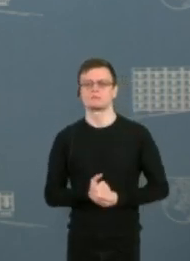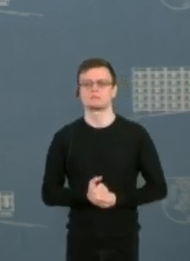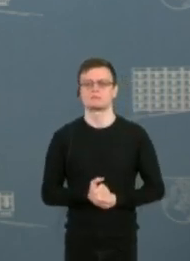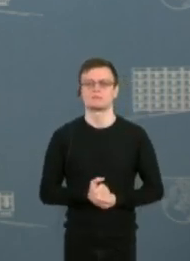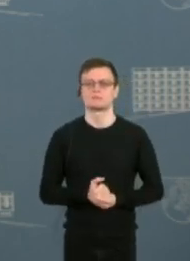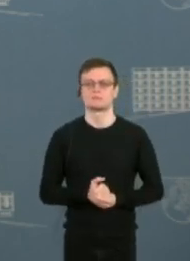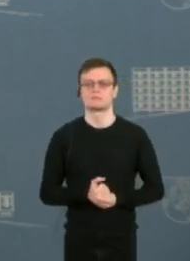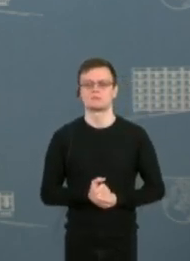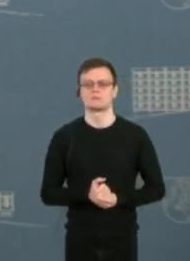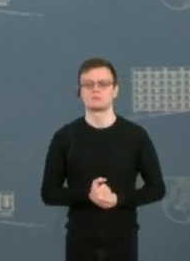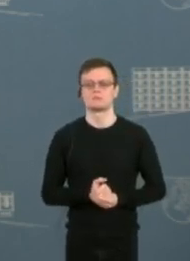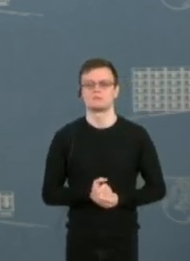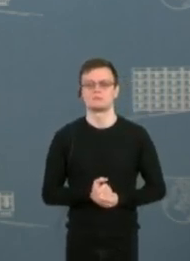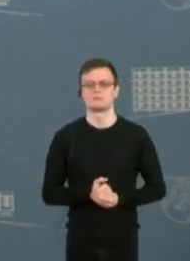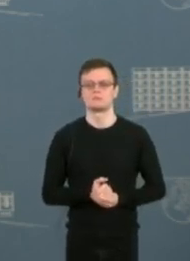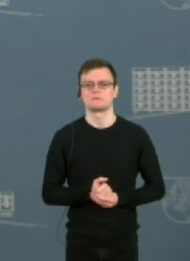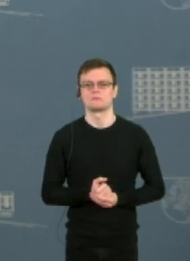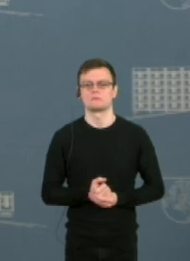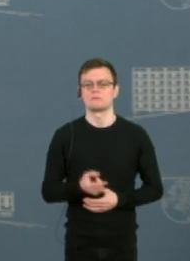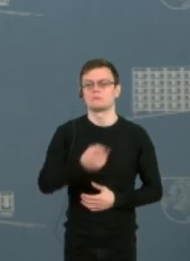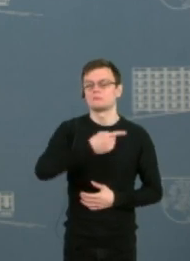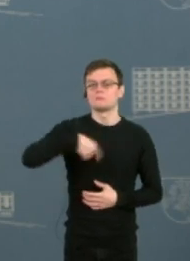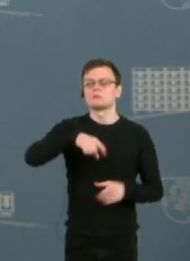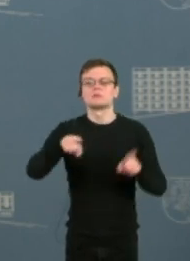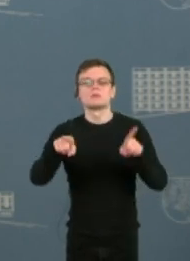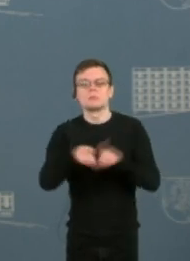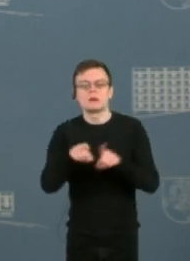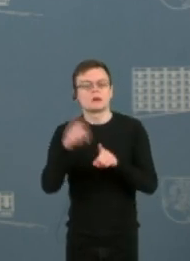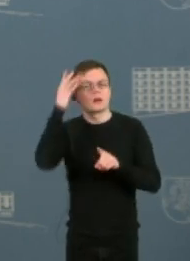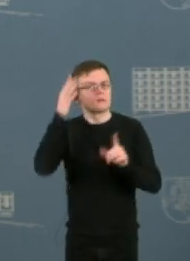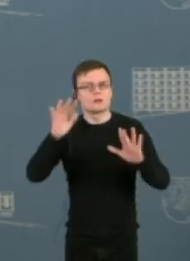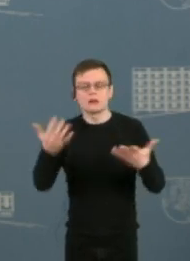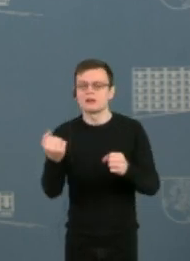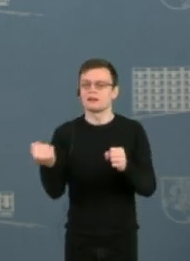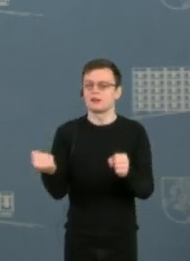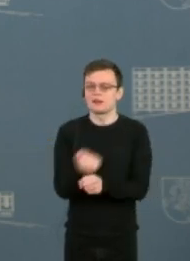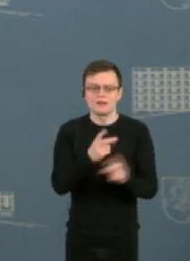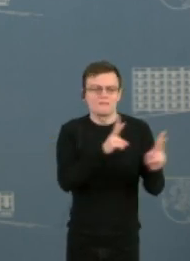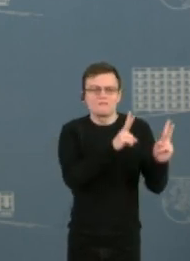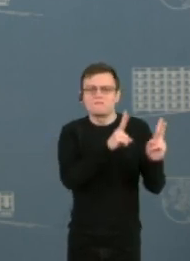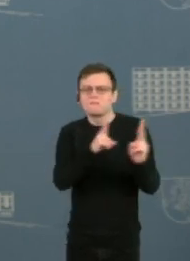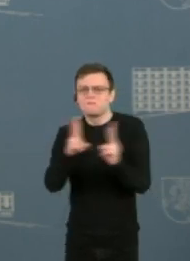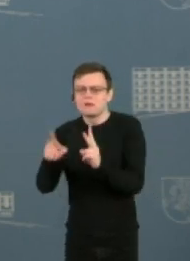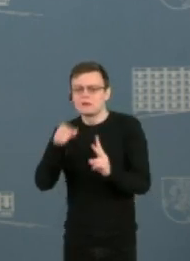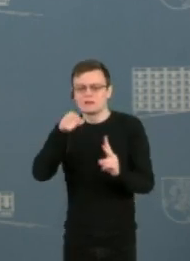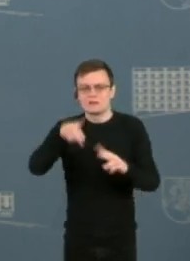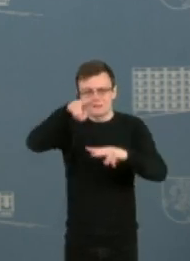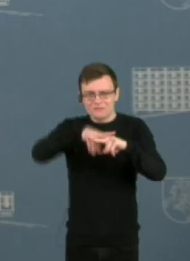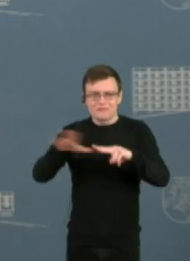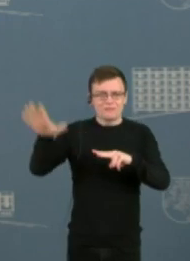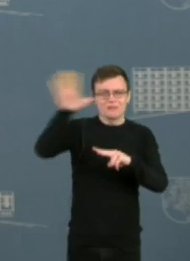bet mes tuo pačiu galvojame apie tai, kaip reikėtų išlaikyti stabilumą mūsų regioną,